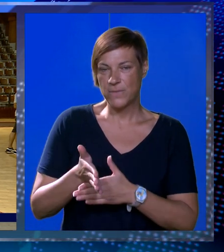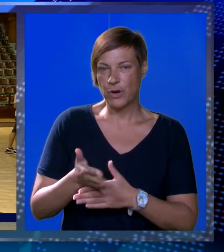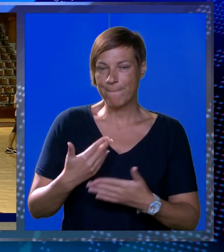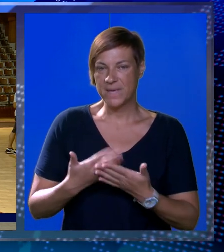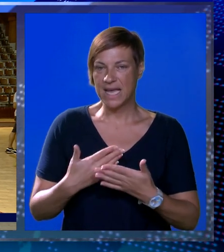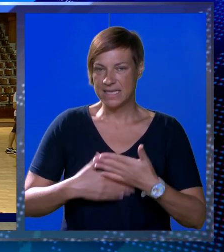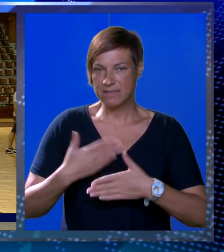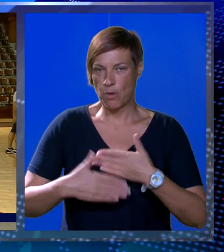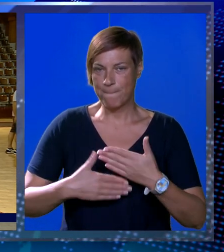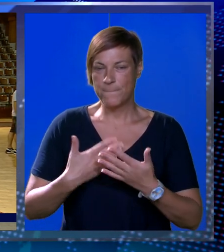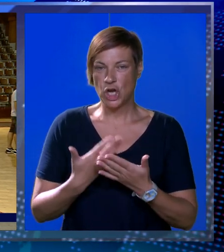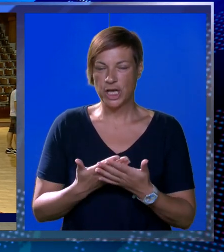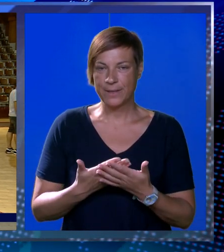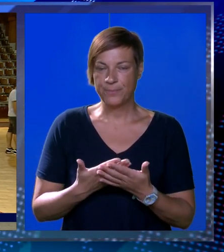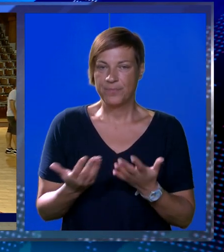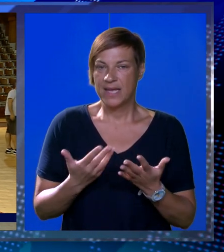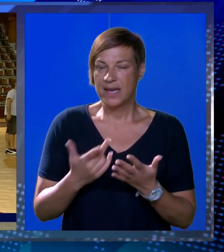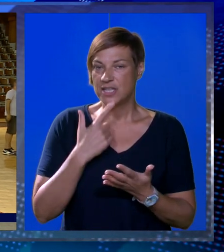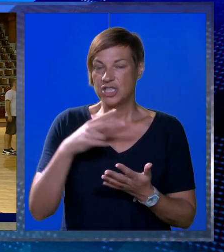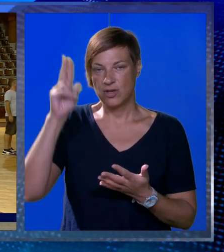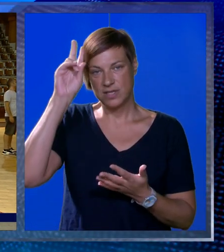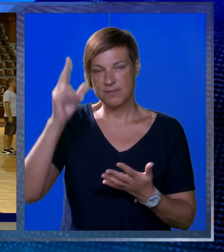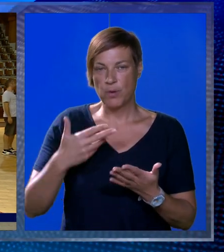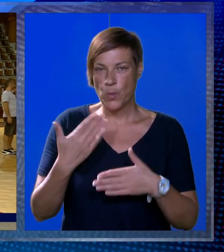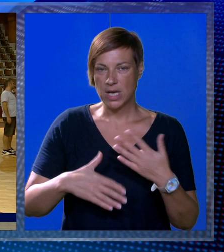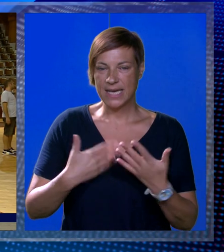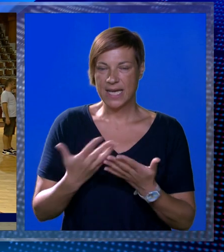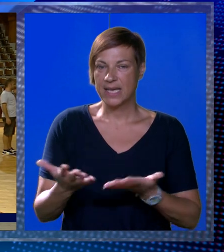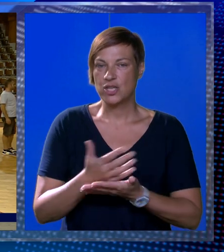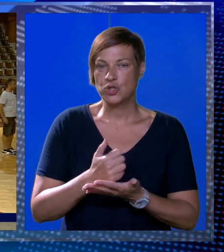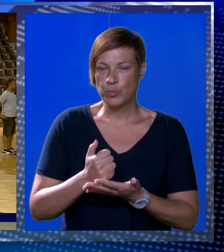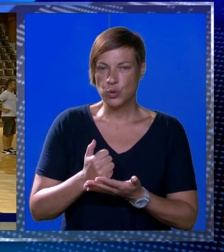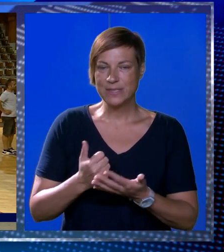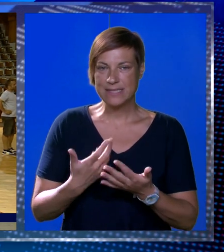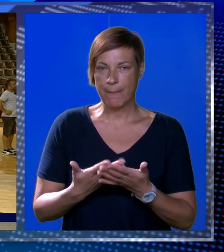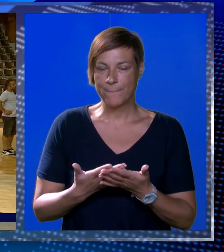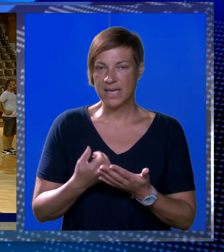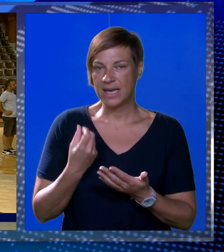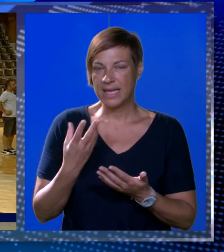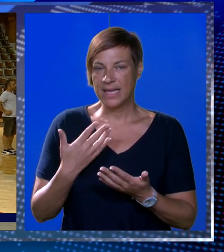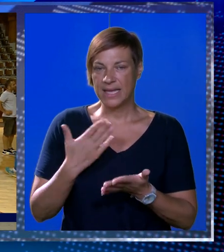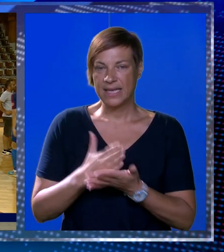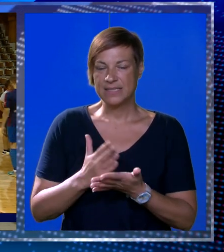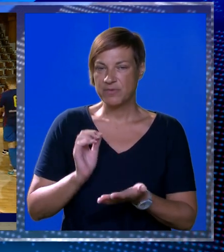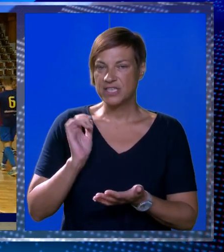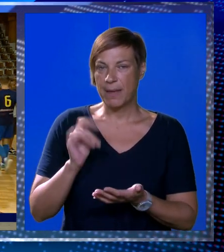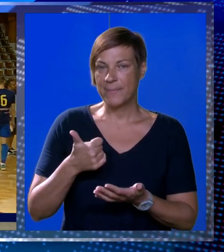smo taj njihov blok na način na koji smo mogli na kraju smo i uspjeli i kada smo već zabili prvi gol